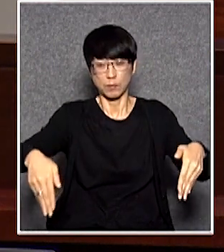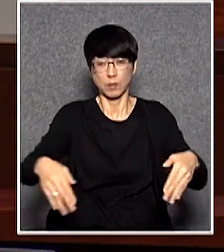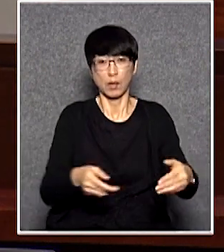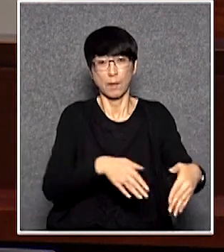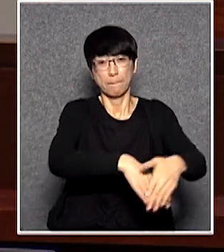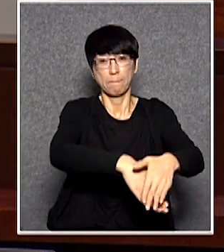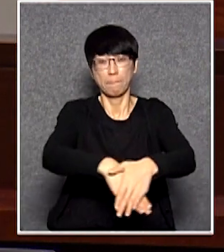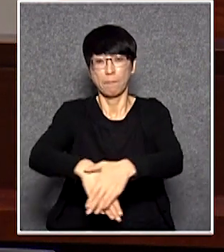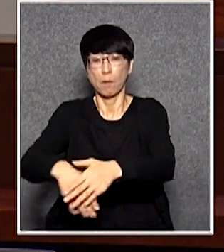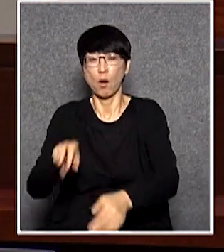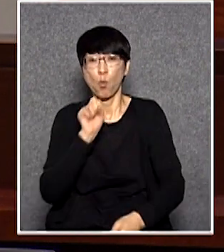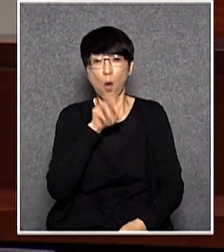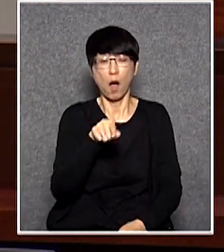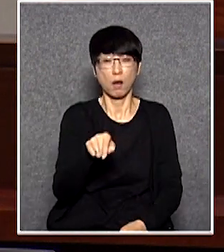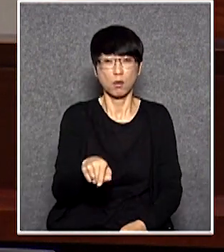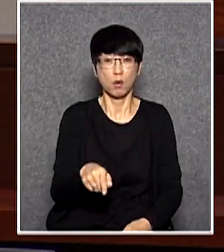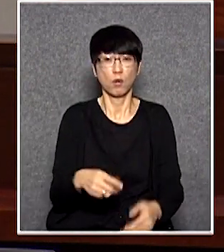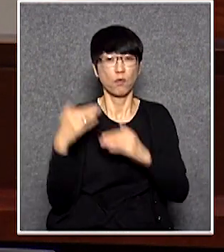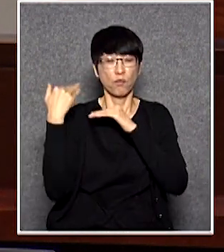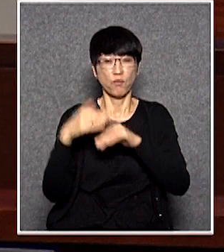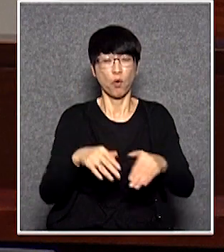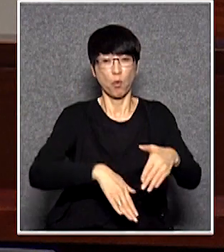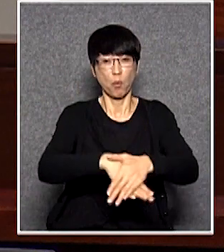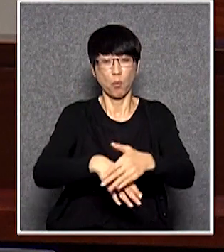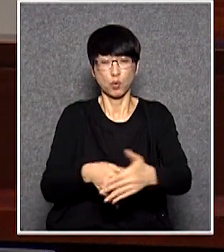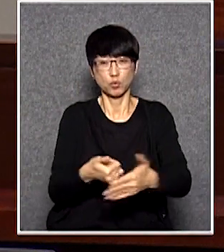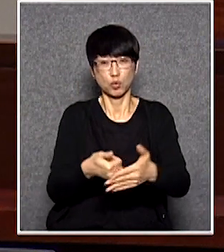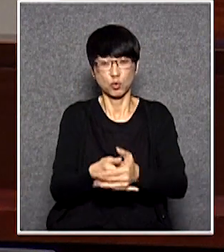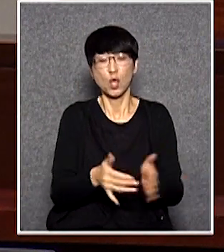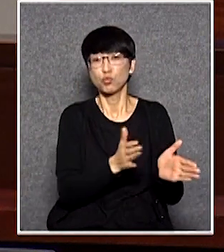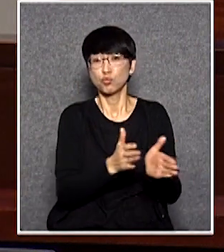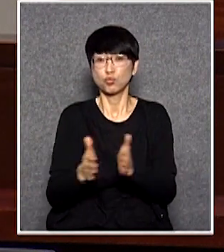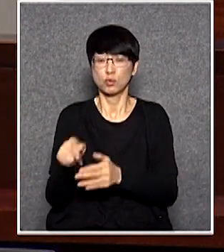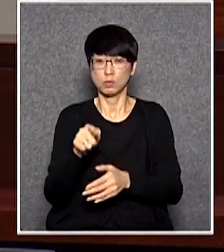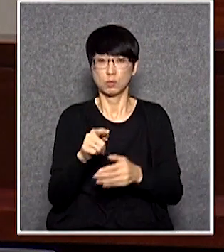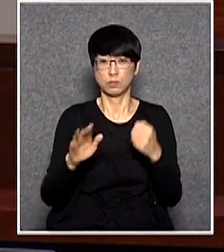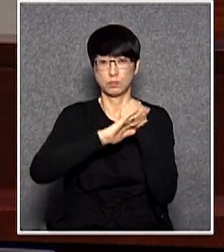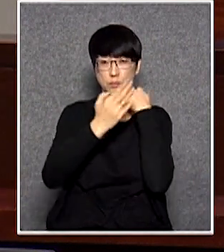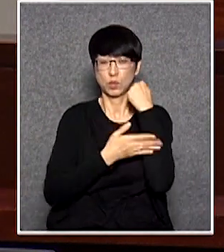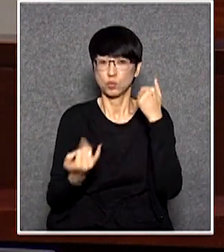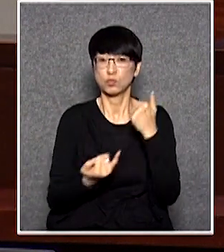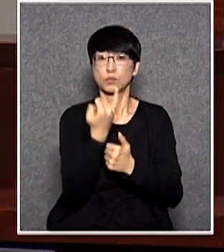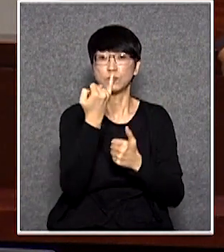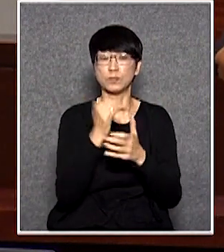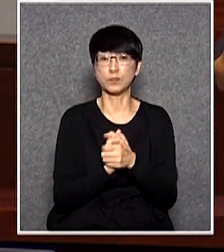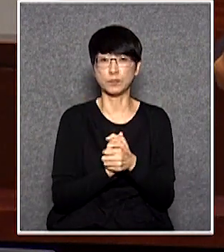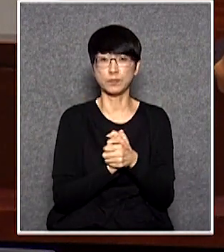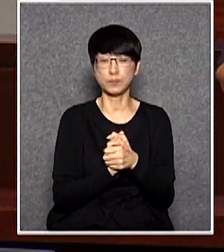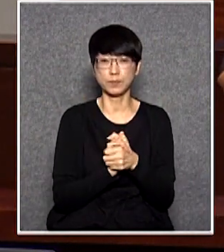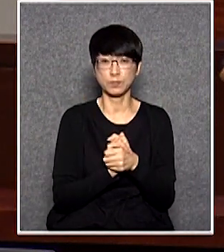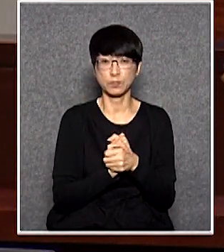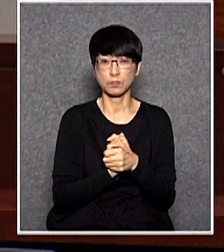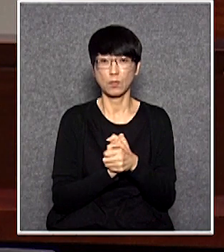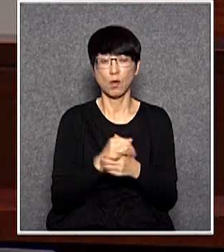為左階由以正義之名加強執法處理所謂違法左階問題就是